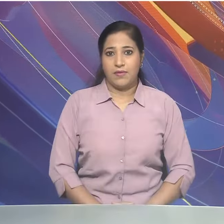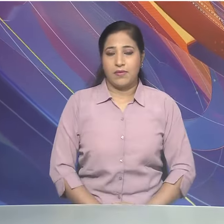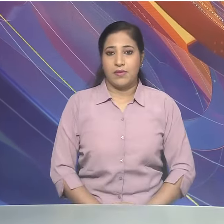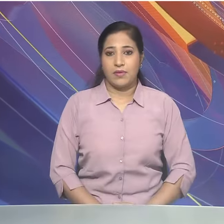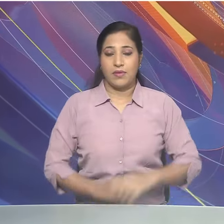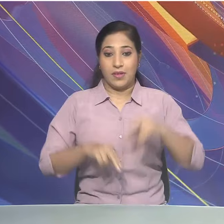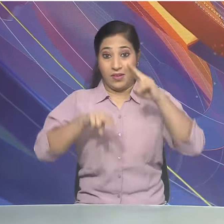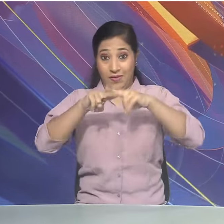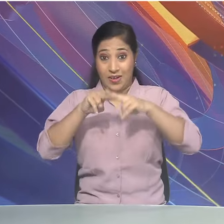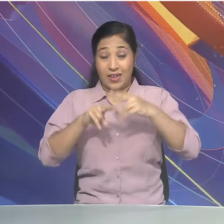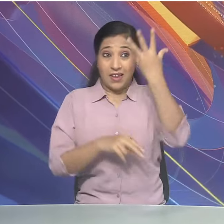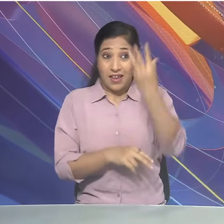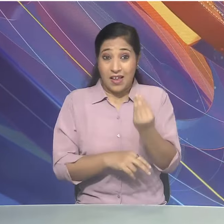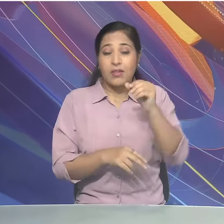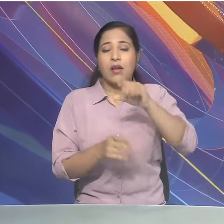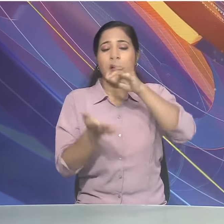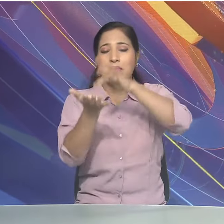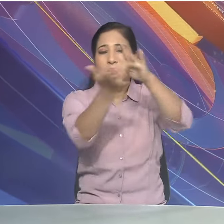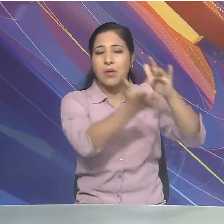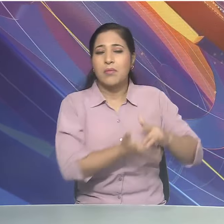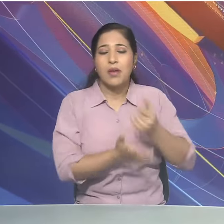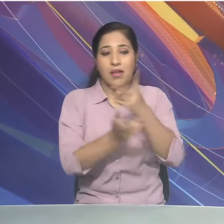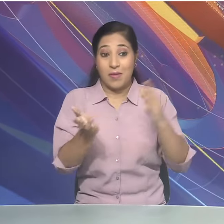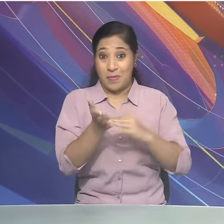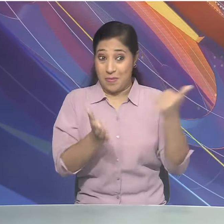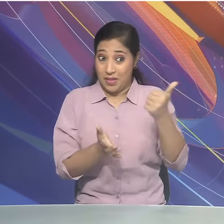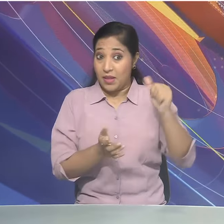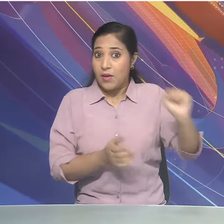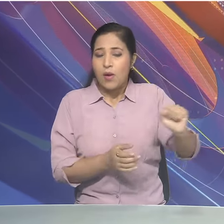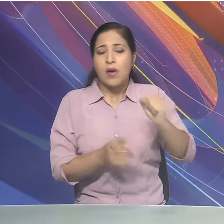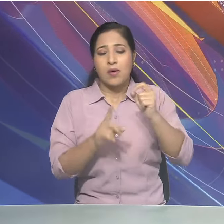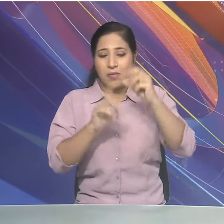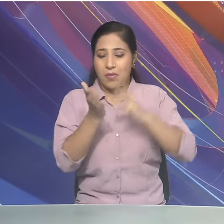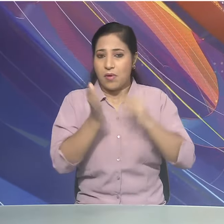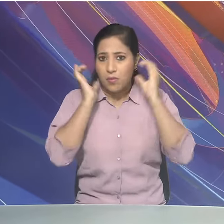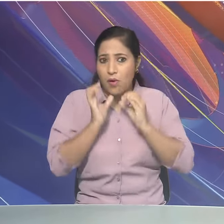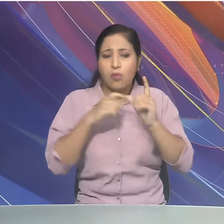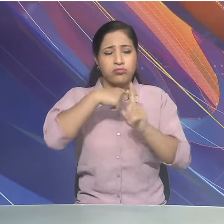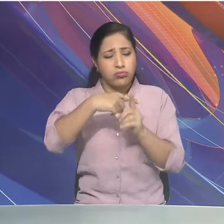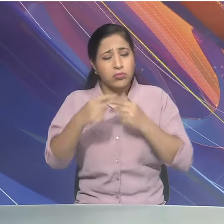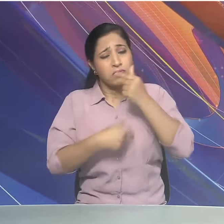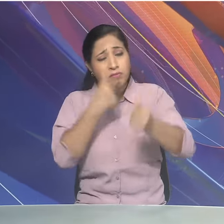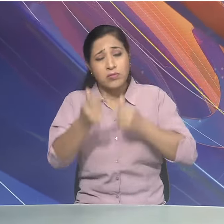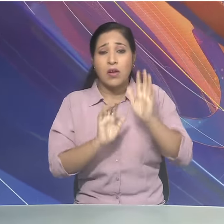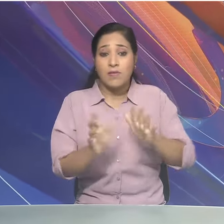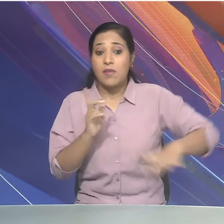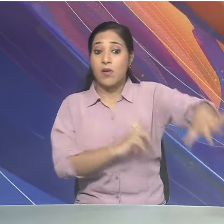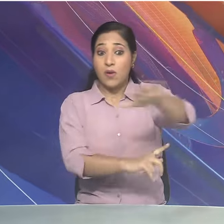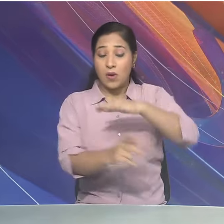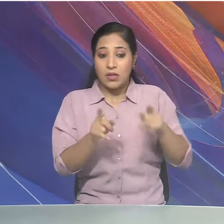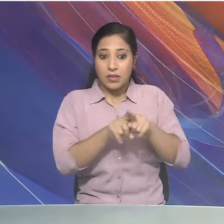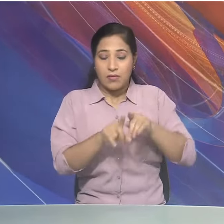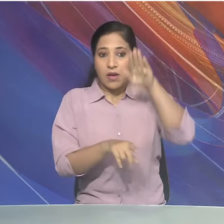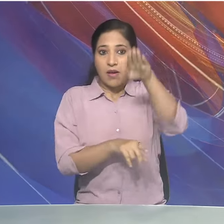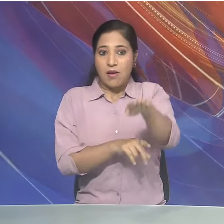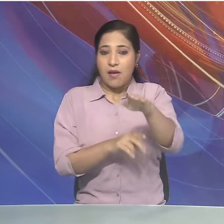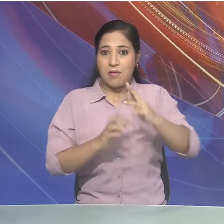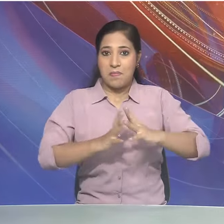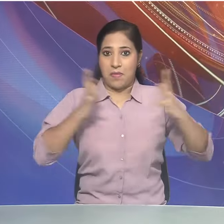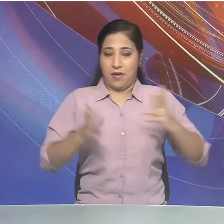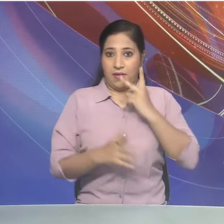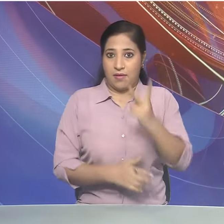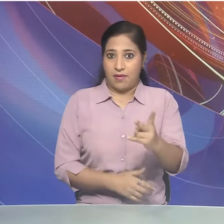शुक्रुवार को राज्जियों के पर्यावरण मंत्रियों के सम्मेलन में पीएम मोदी का संबोधन इसी दिशा में एक और बड़ा कदम है